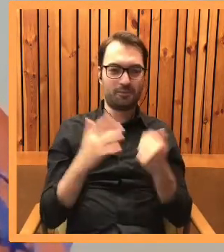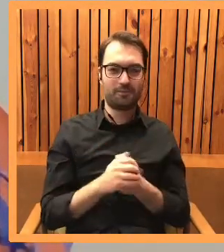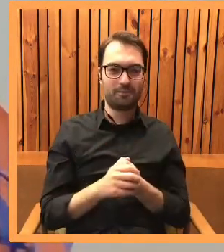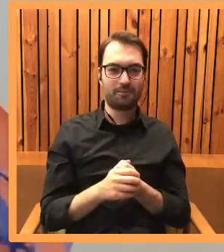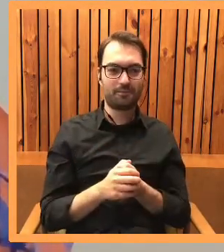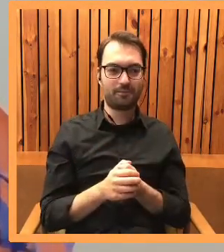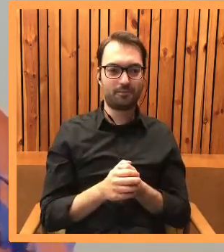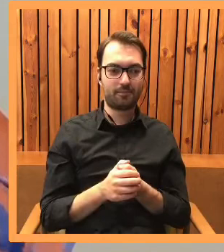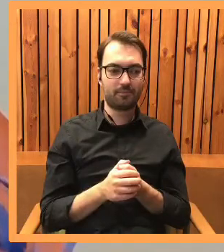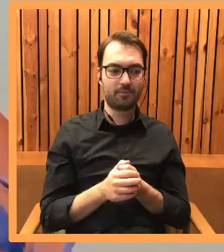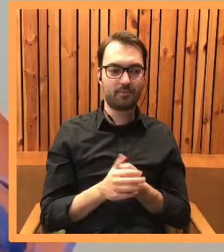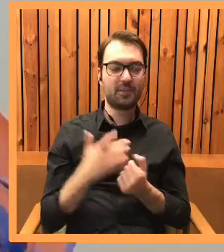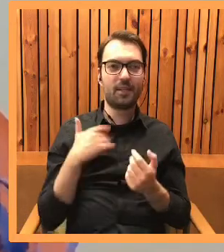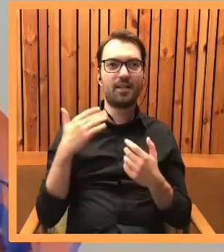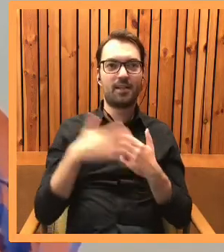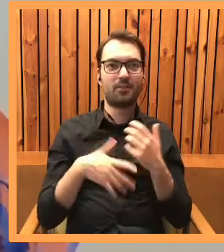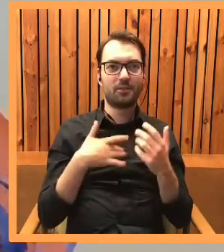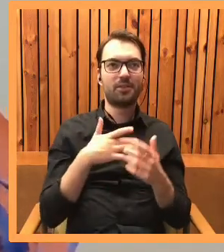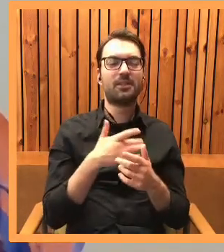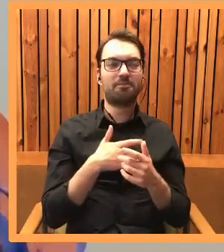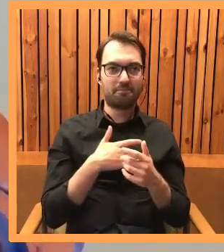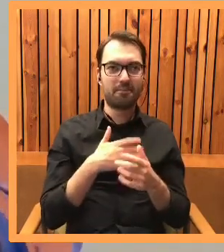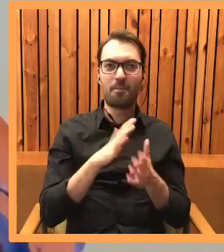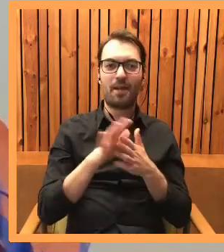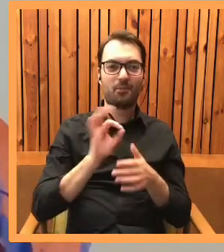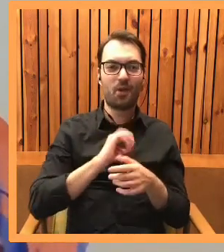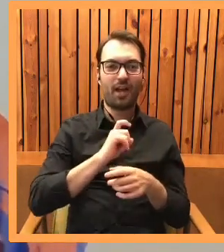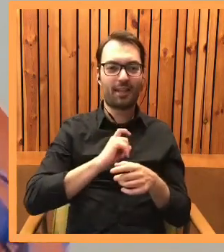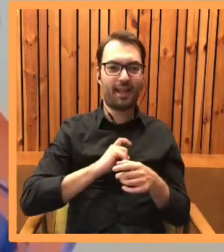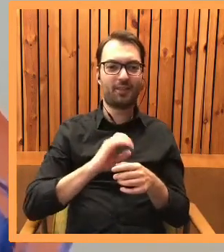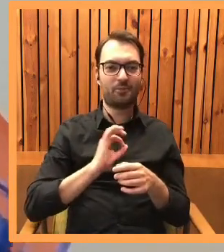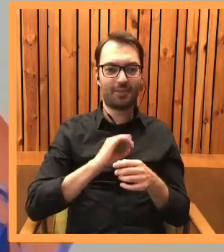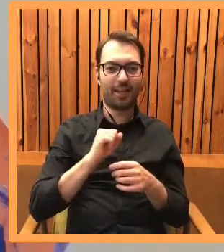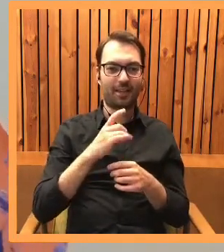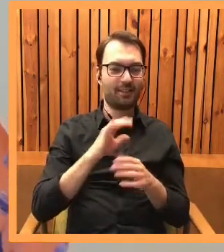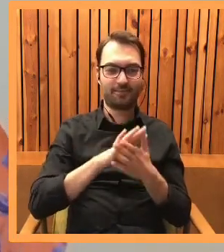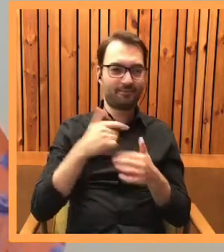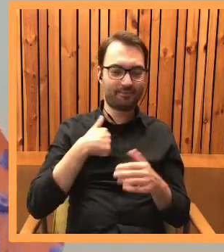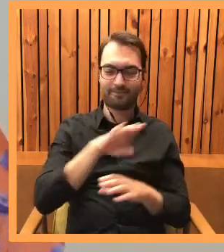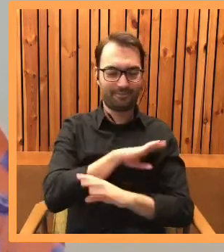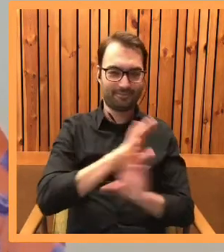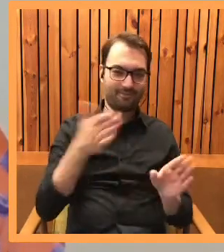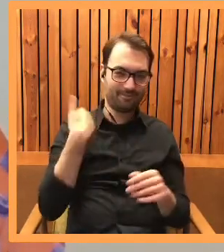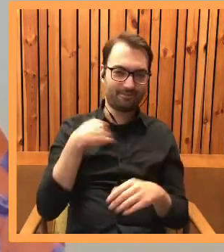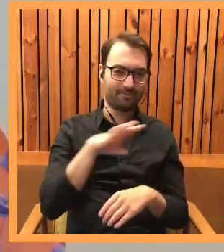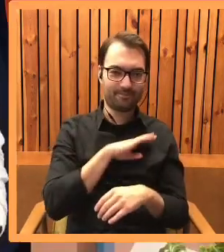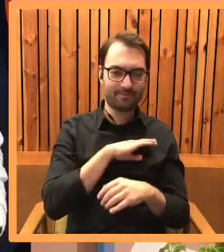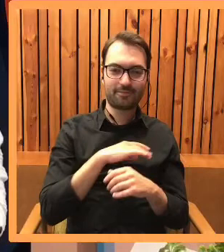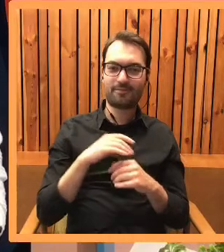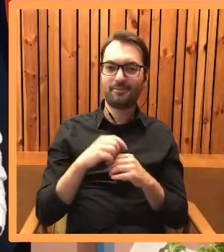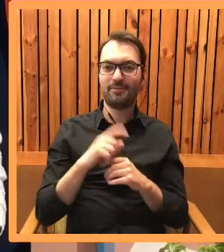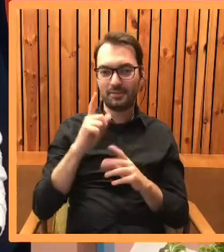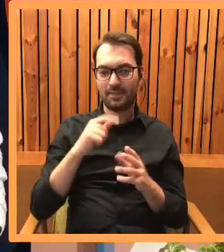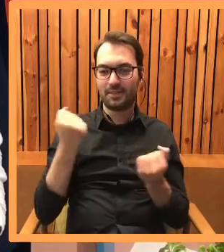I mogę stwierdzić z czystym sumieniem, że ja bez mojej redaktorki, bez mojej Agnieszki to bym zginęła. Teraz ukłon wielki w stronę wszystkich